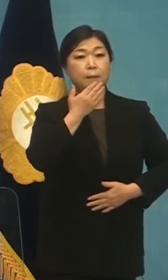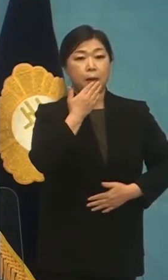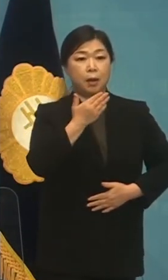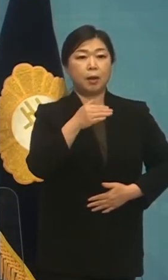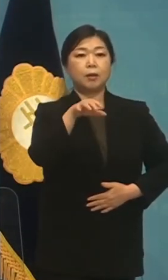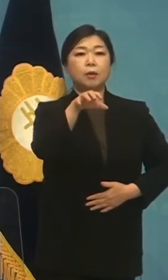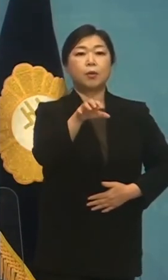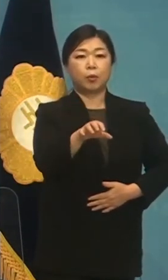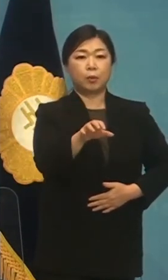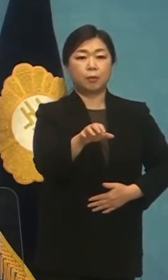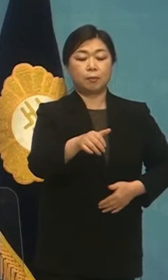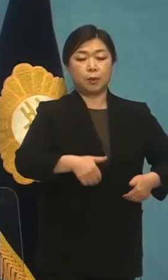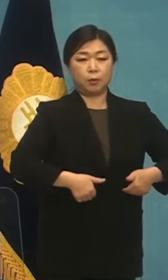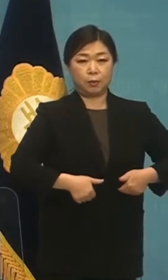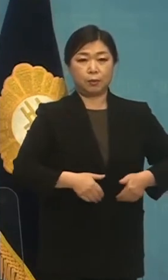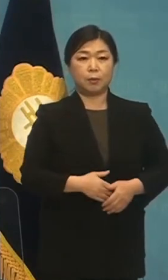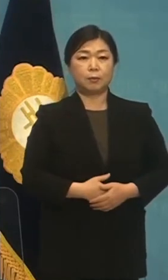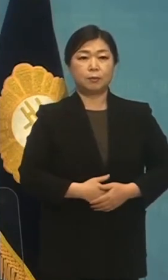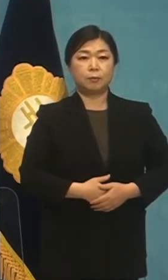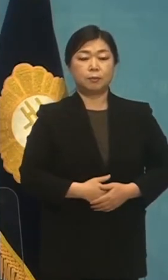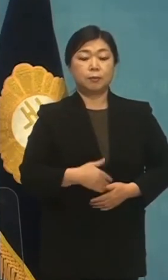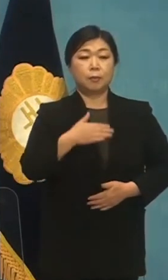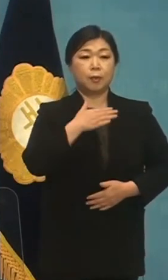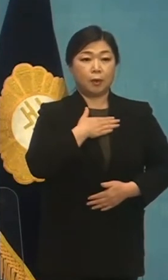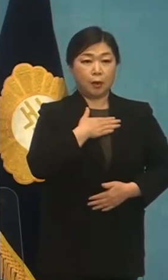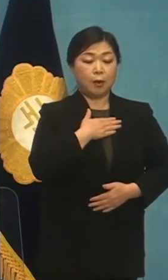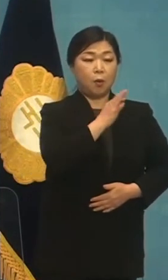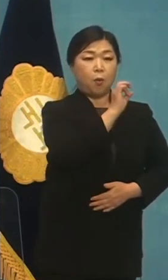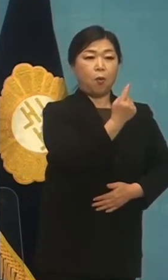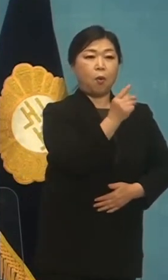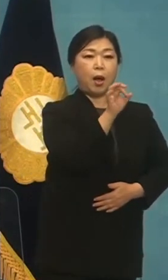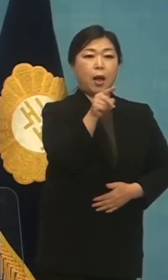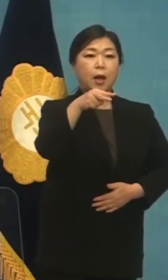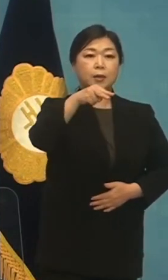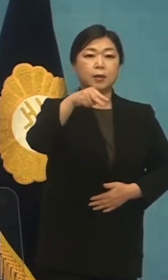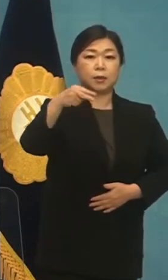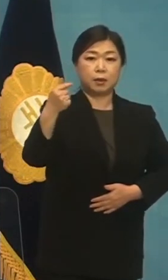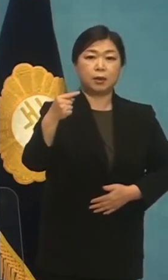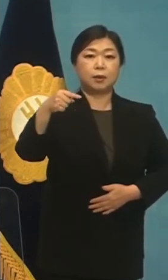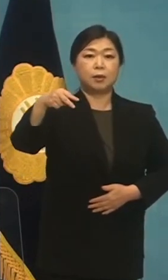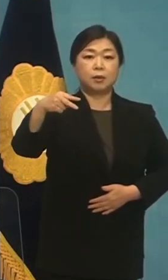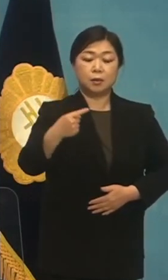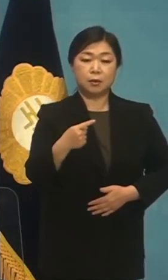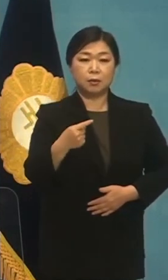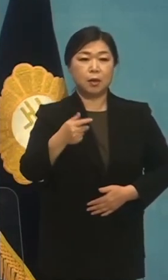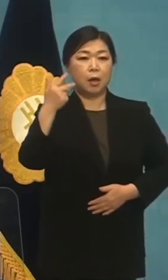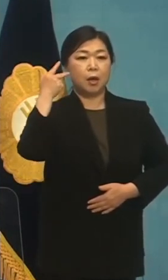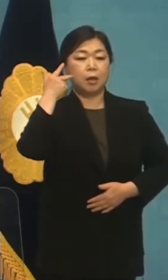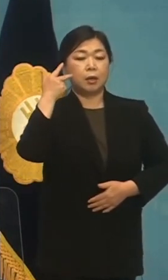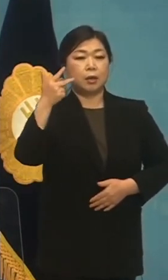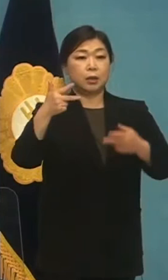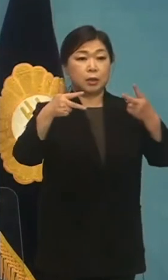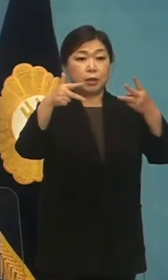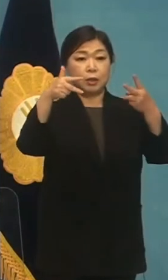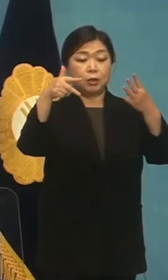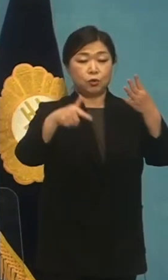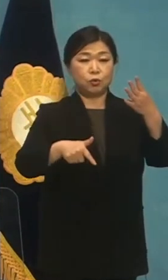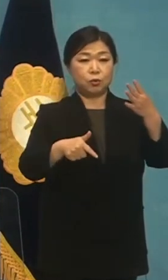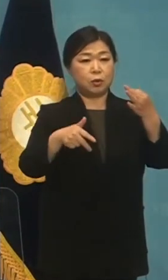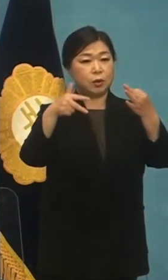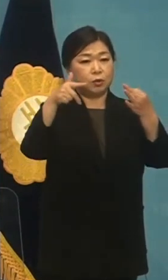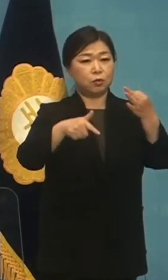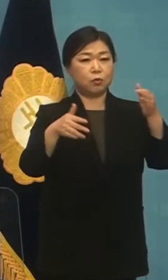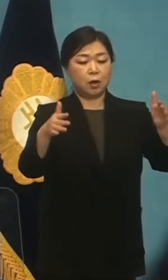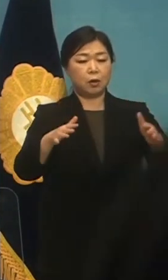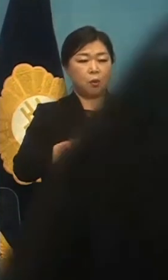오아시스가 필요합니다. 저의 오아시스 서울 공약은 2주간 코로나 자가격리를 하면서 반절하게